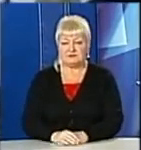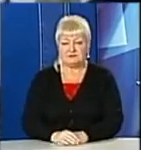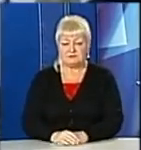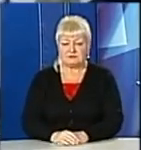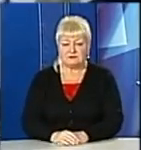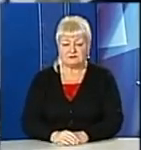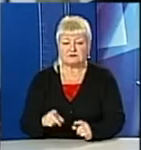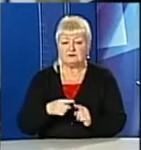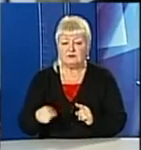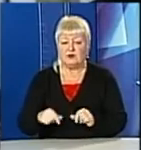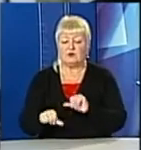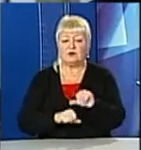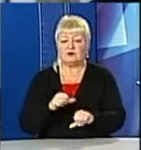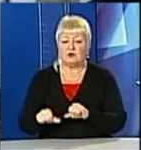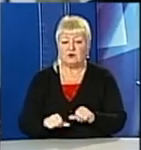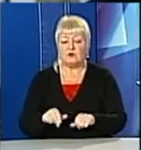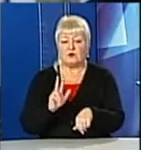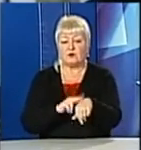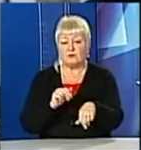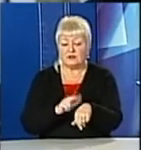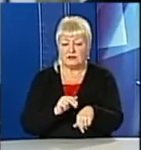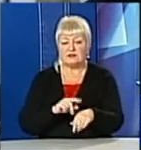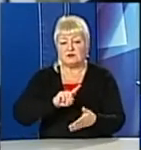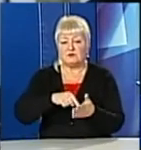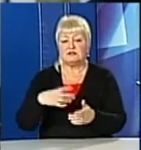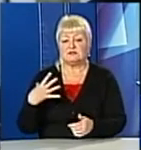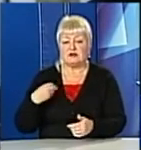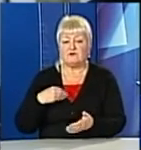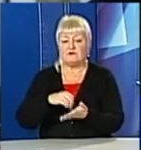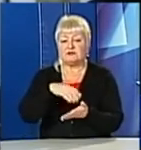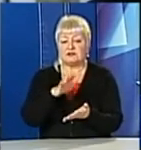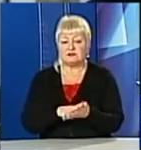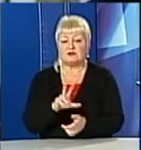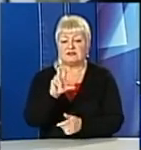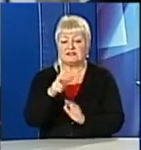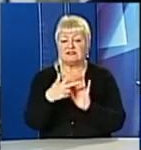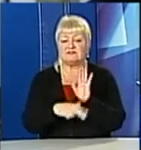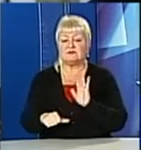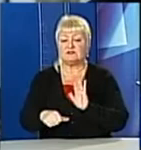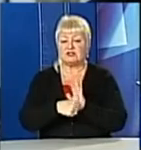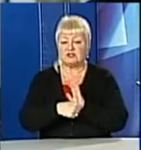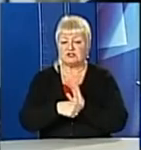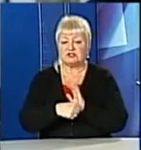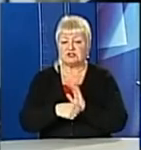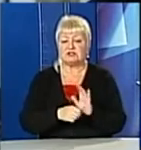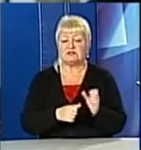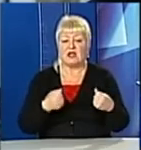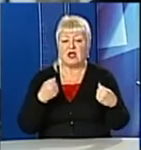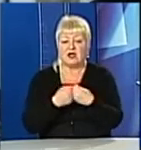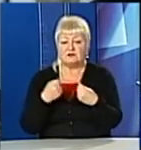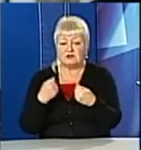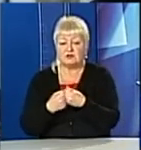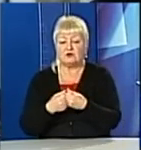Протягом року в управлінні патрульної поліції в місті Львові зареєстровано 386 дорожньо-транспортних пригод